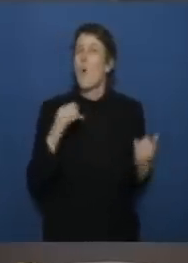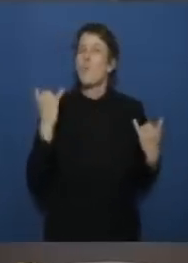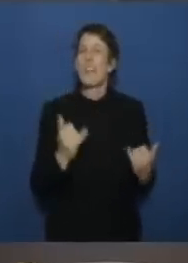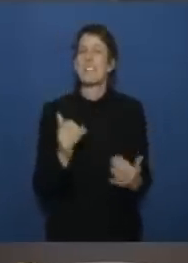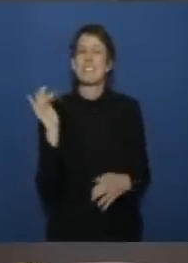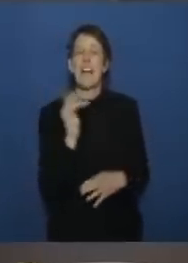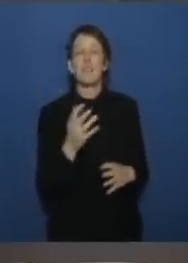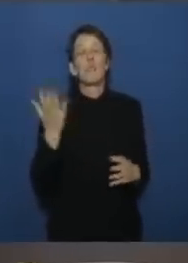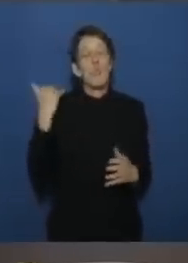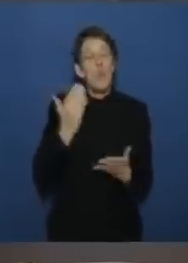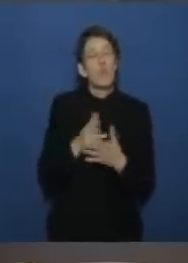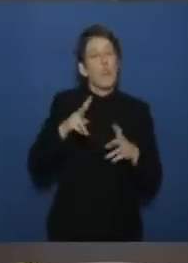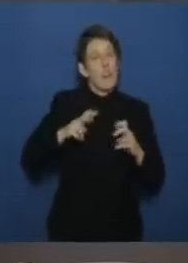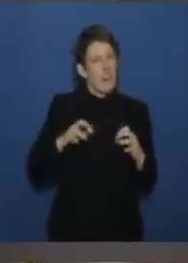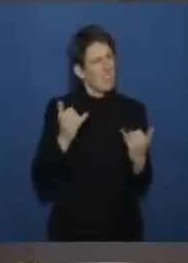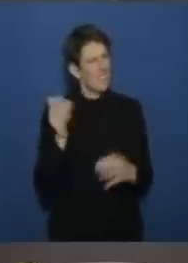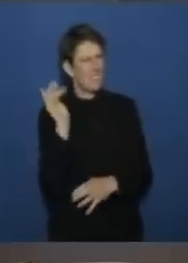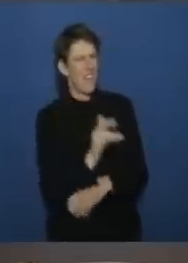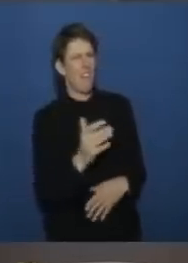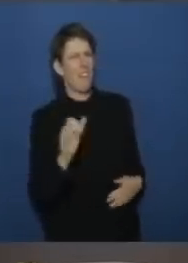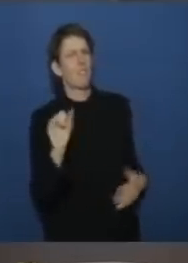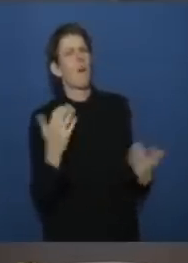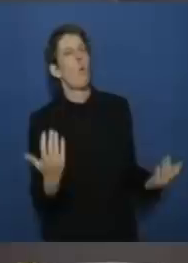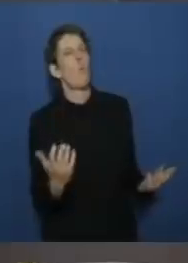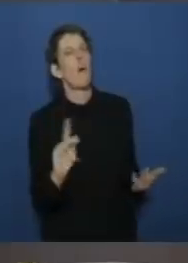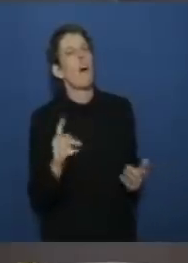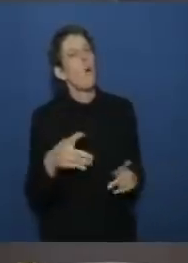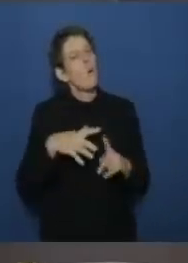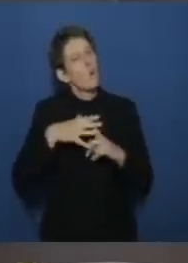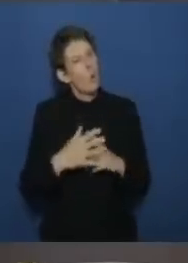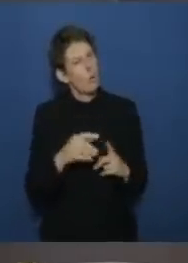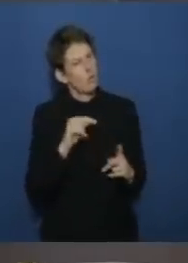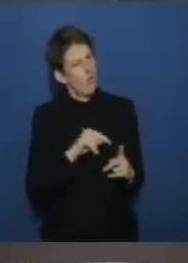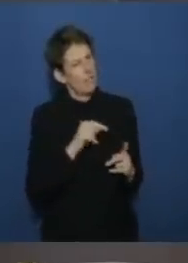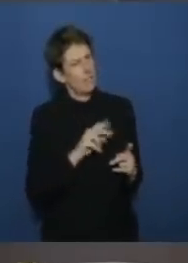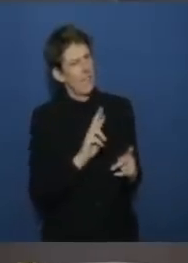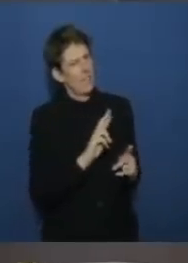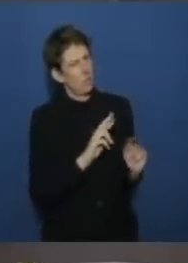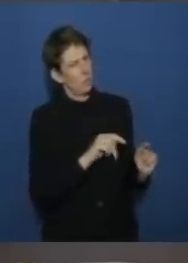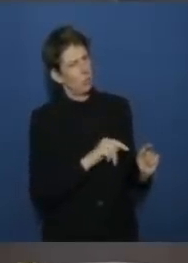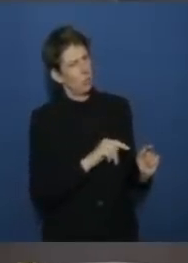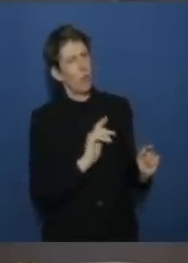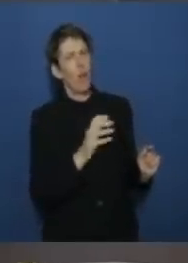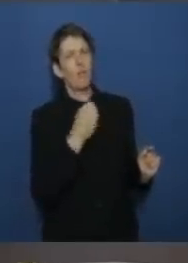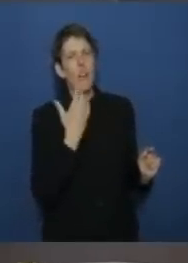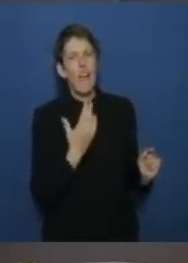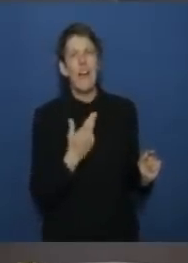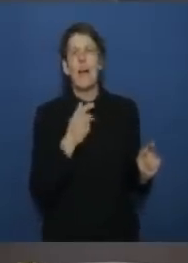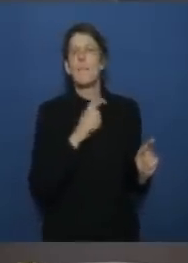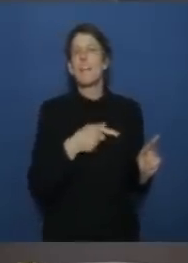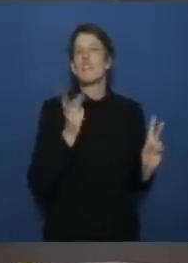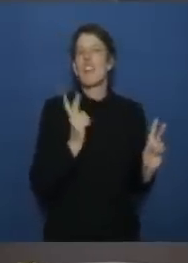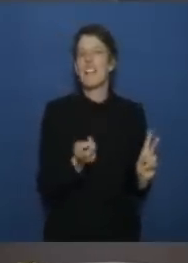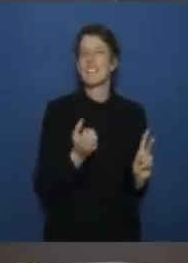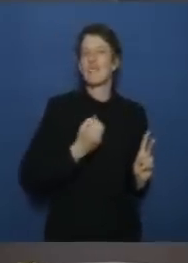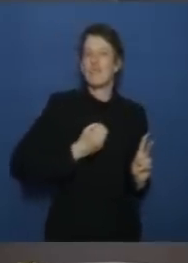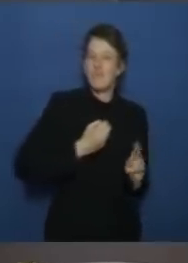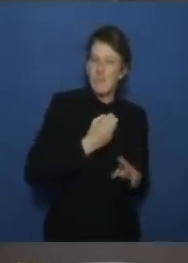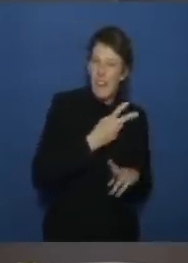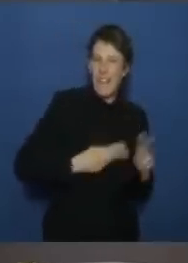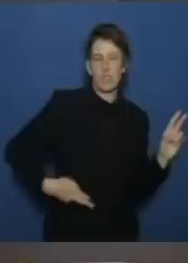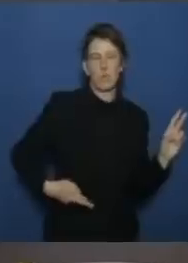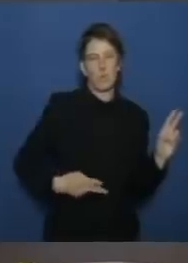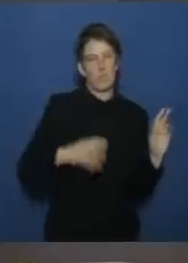es wurde ja im kontext der resolution auch gesagt es gehe um die aufklärung von menschenrechtsverletzungen sowohl